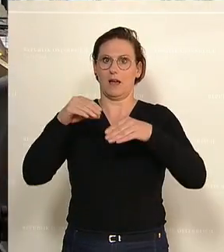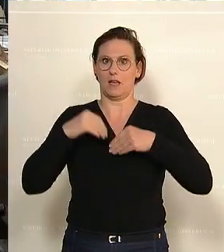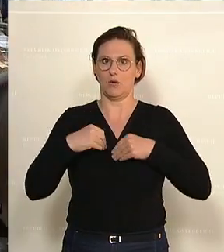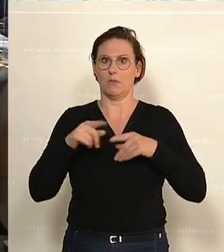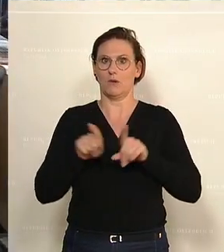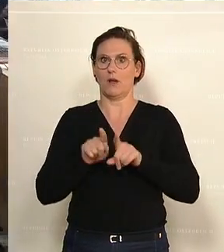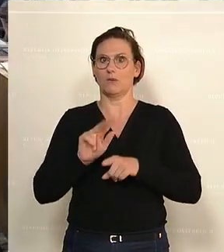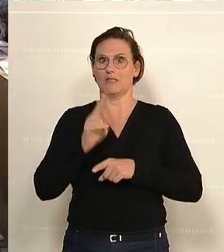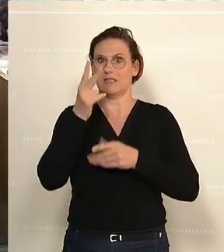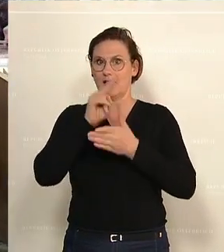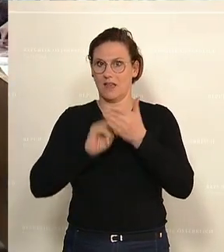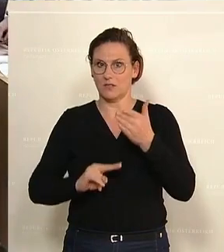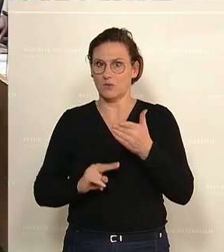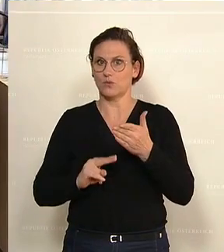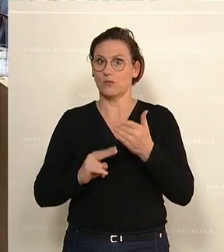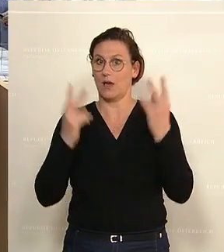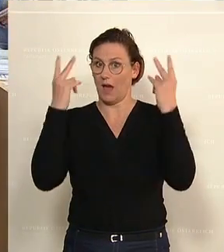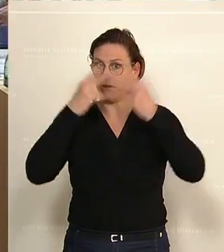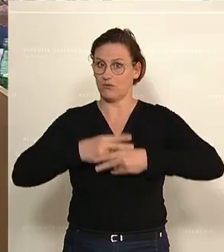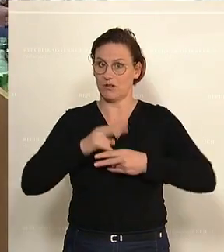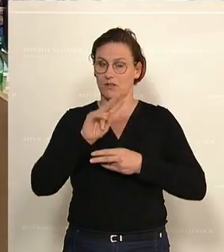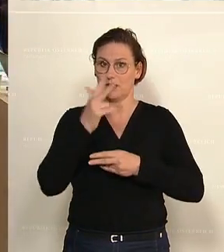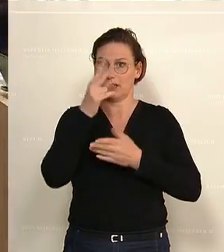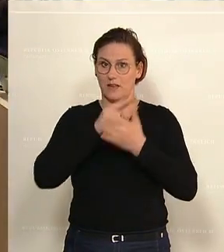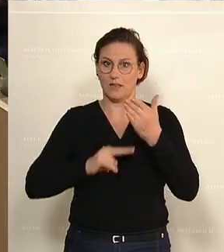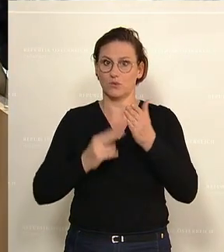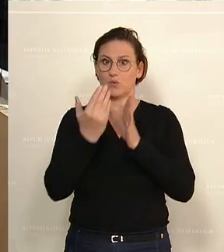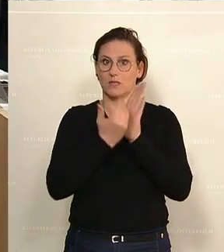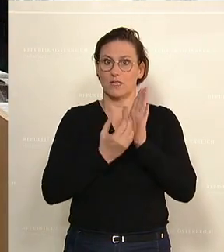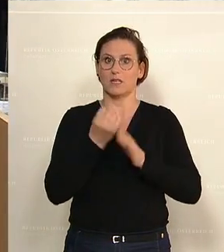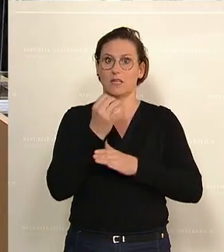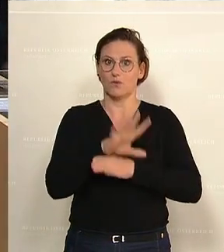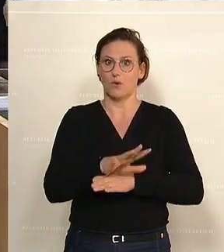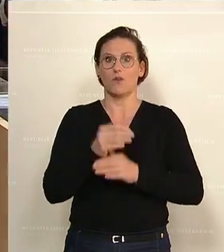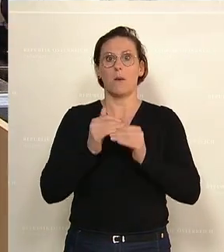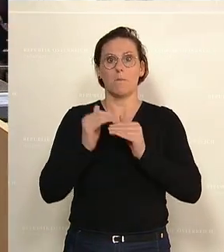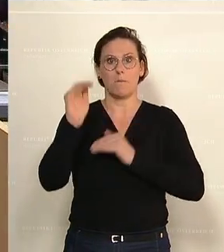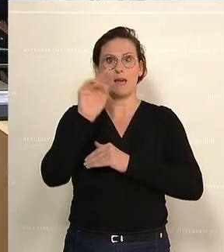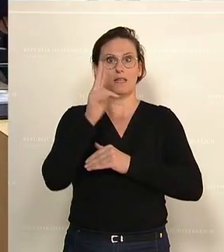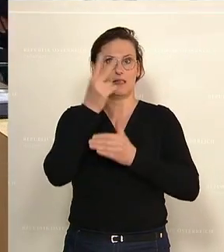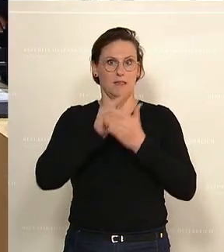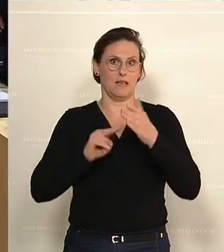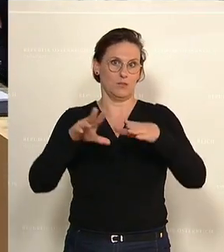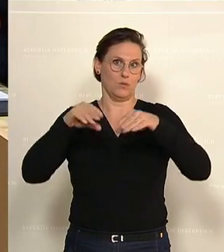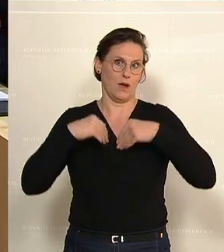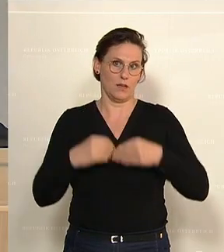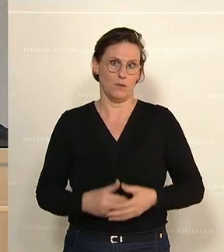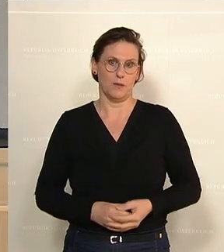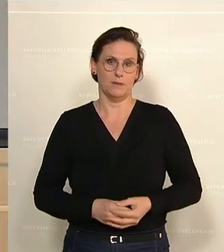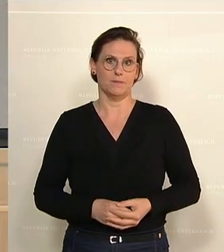zugleich zur dritten Lesung, Zustimmung in dritter Lesung. Der Gesetzentwurf ist mit Mehrheit in dritter Lesung angenommen.